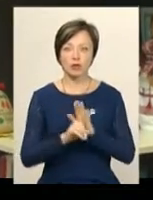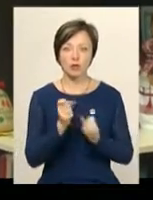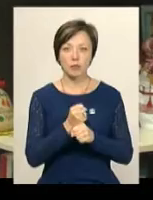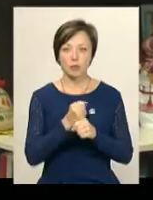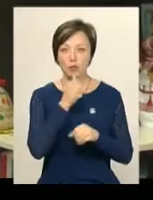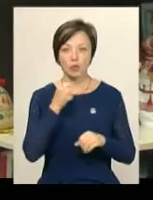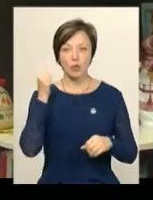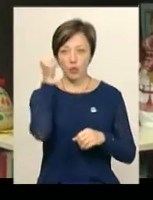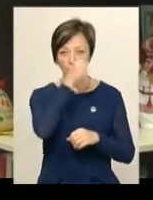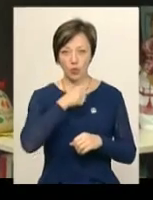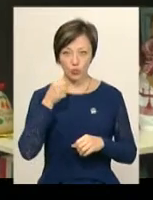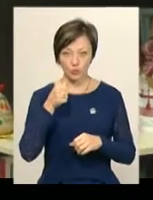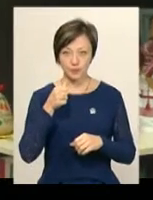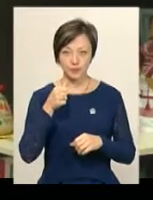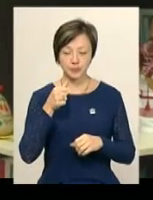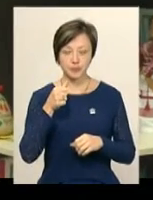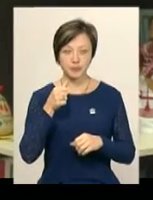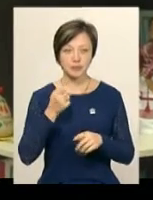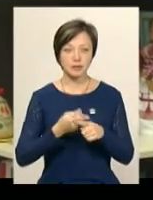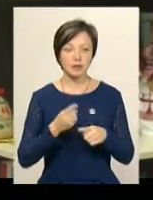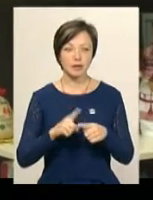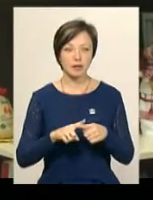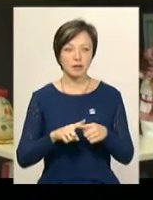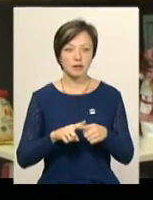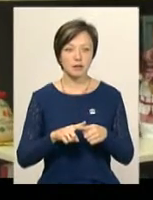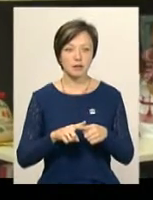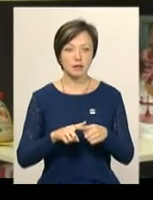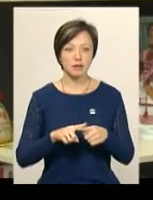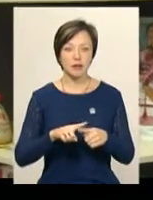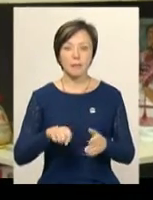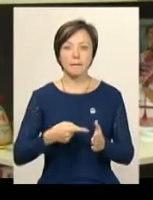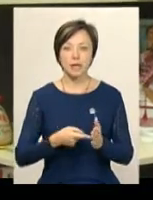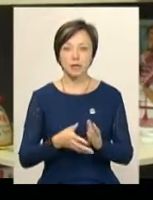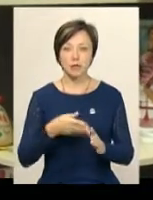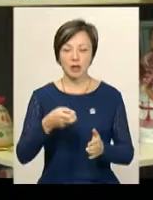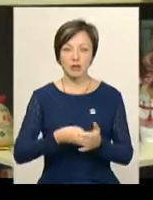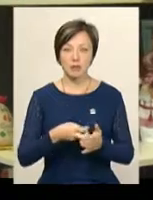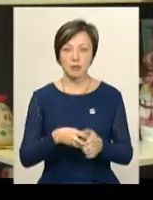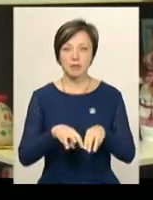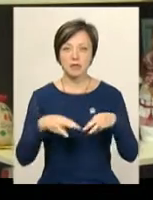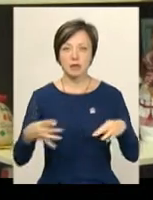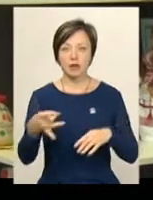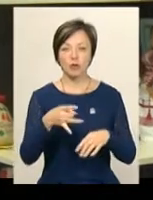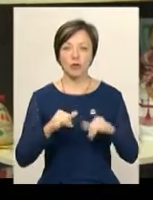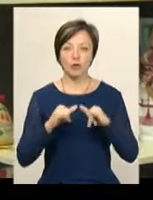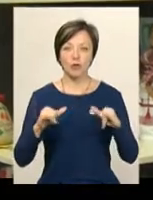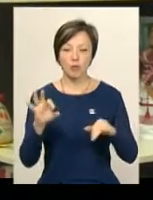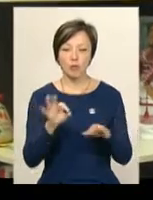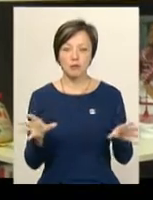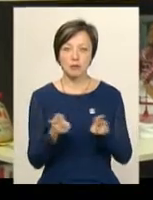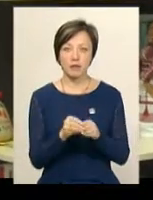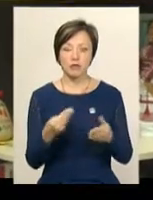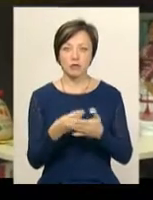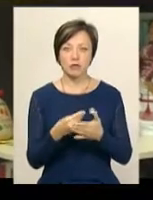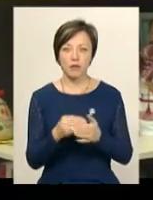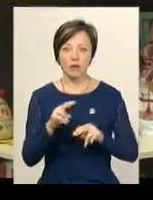робити ще минулого року. Це місто подало листа на Міністерство регіонального розвитку про співфінансування